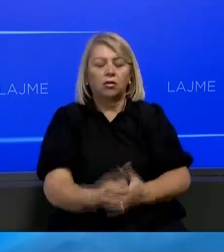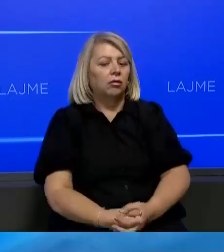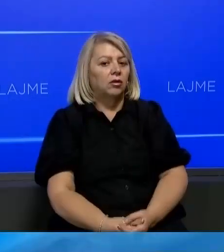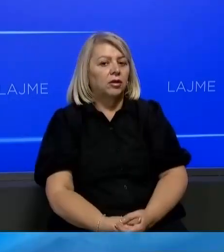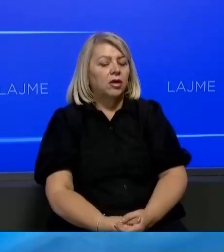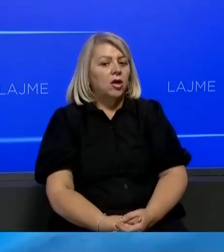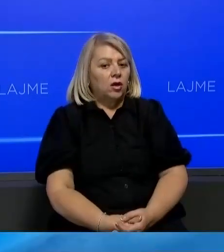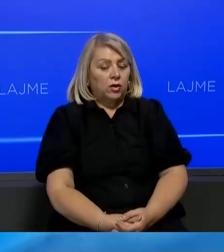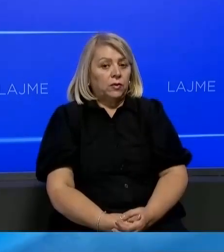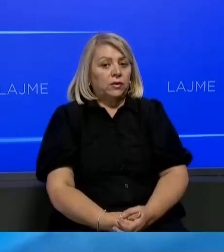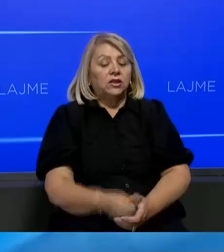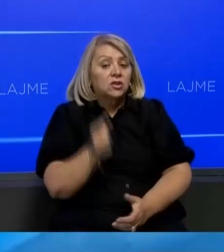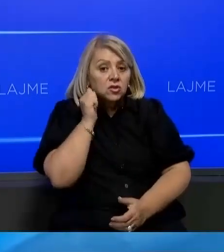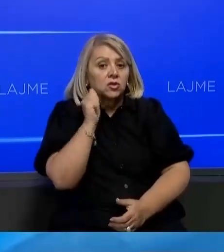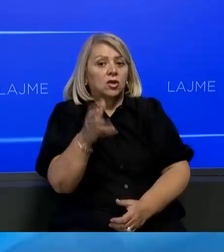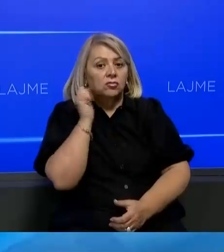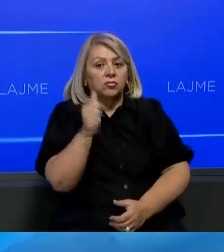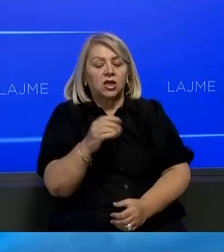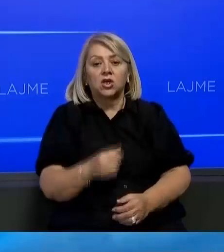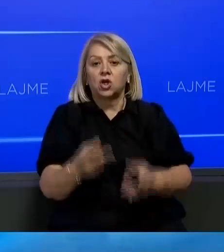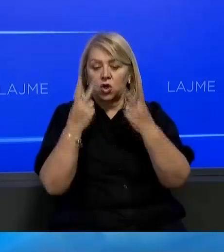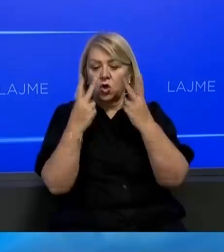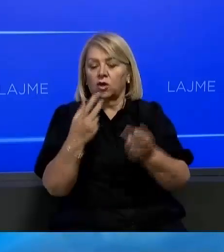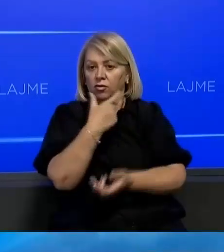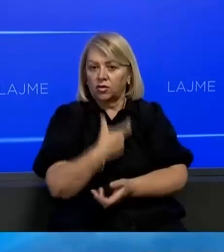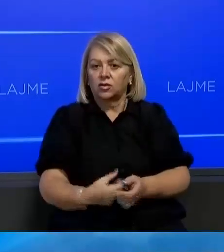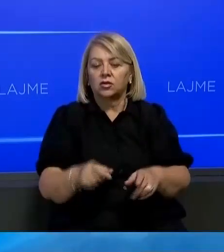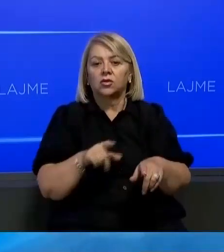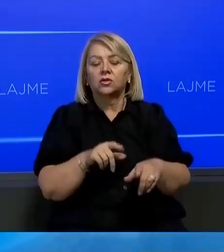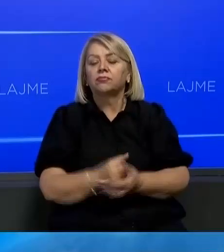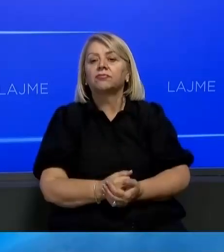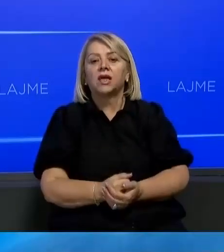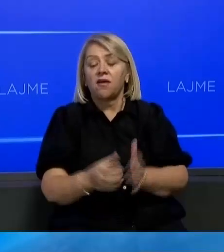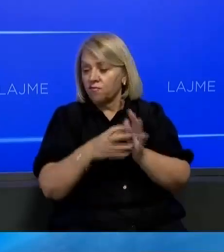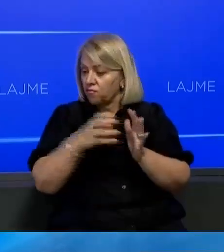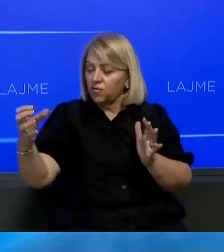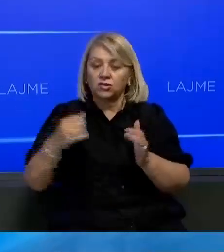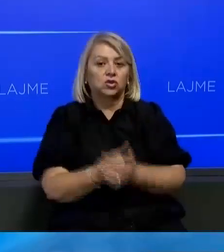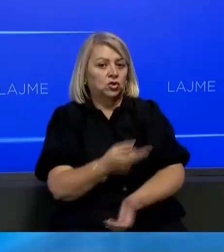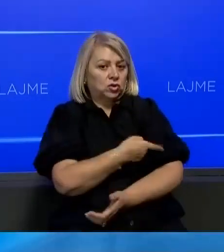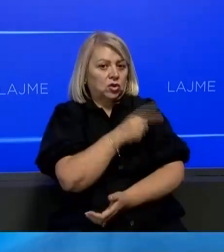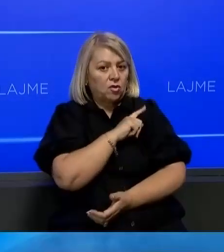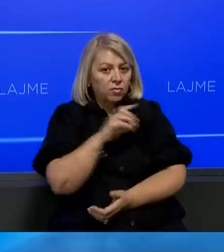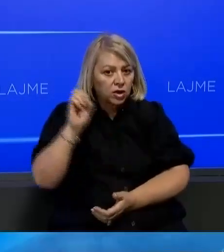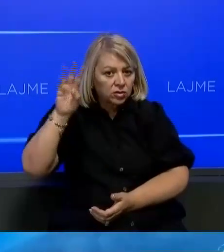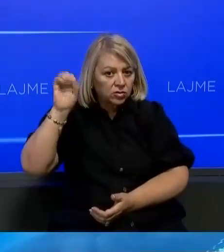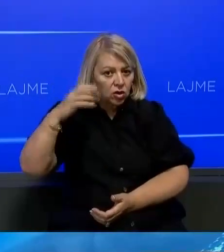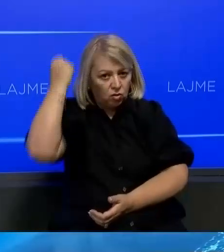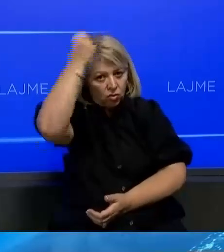Për ashtu, gjëdete më te e për mund të luaj një alternësishëm në sigurimin e furnizimit a fat gjatë dhe të qëndrushme energi në Kosovë.